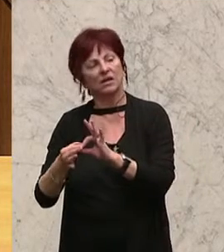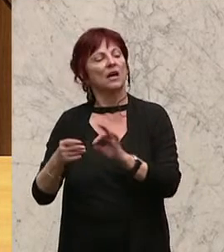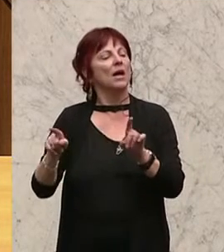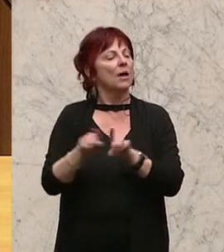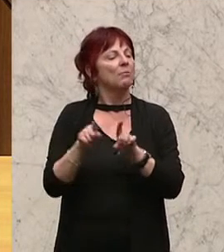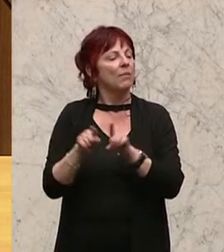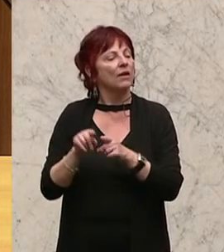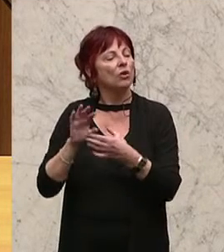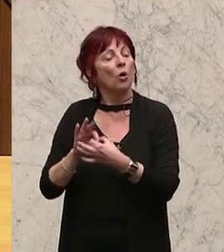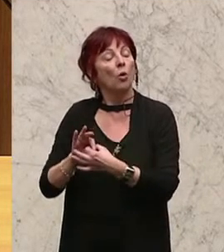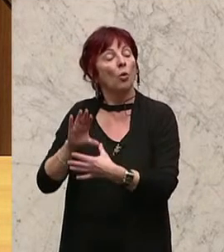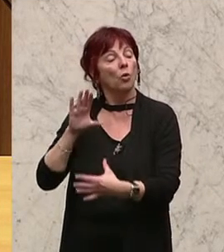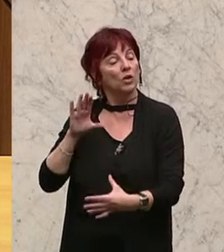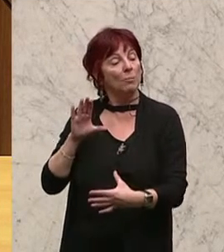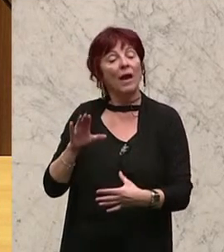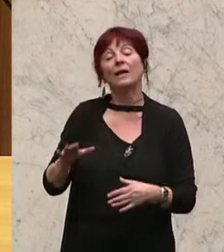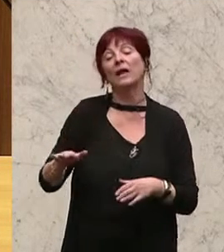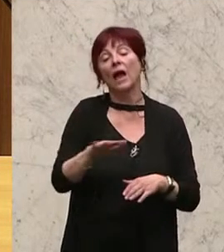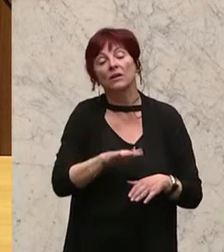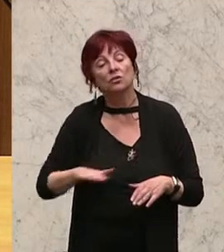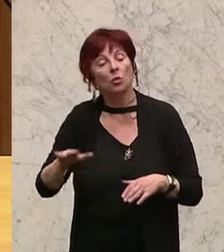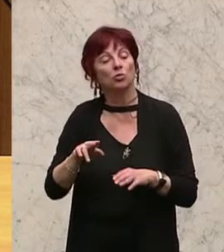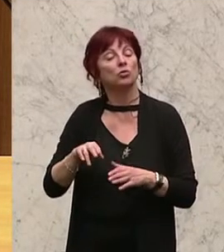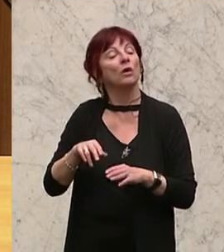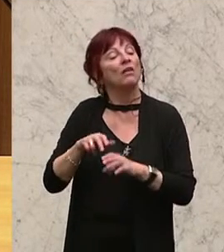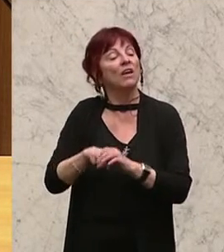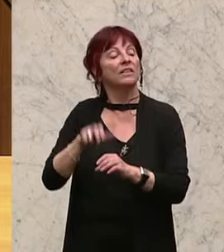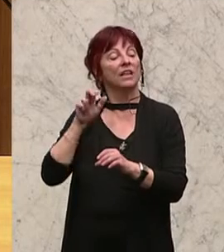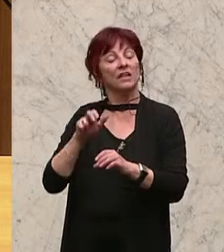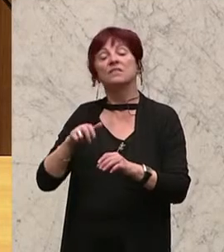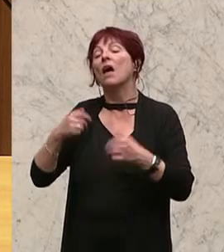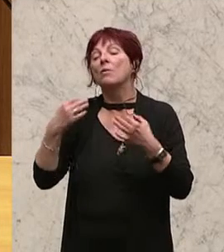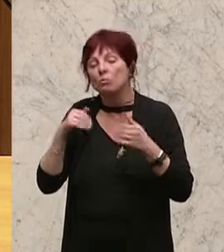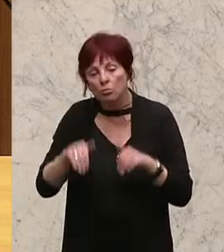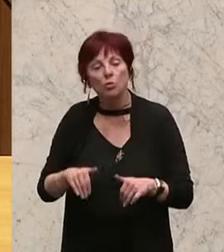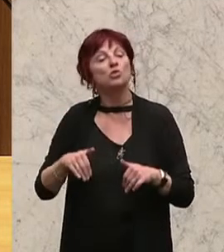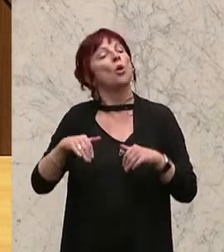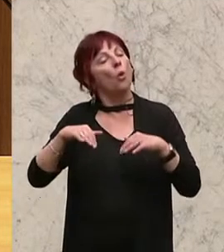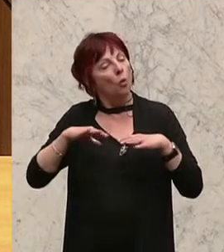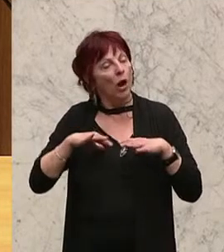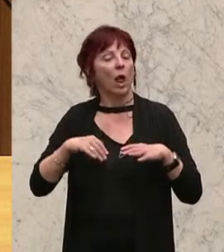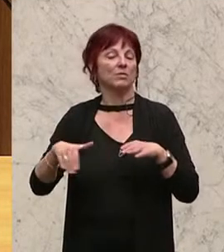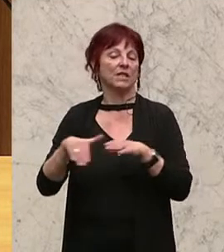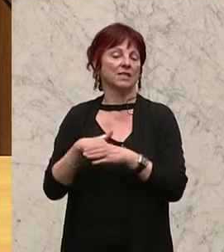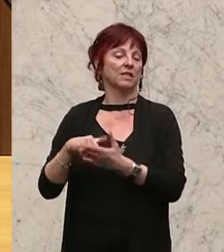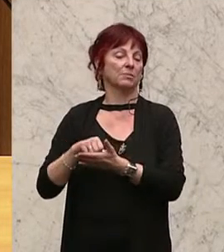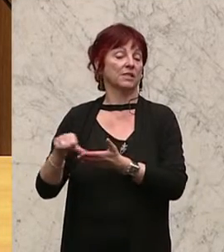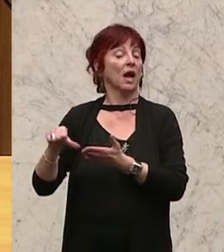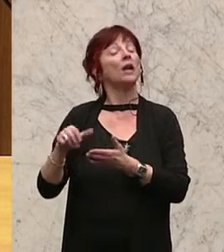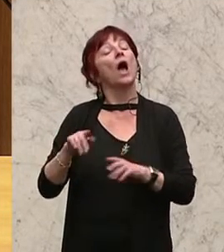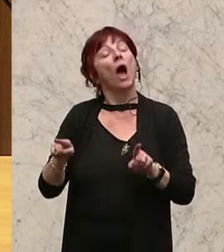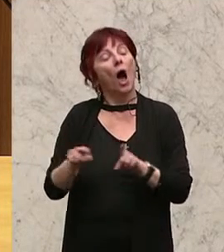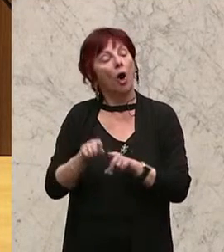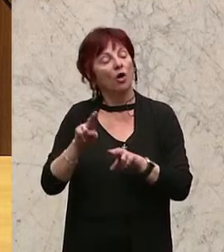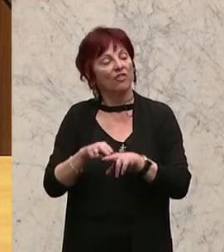vom Grund für das Ausscheiden aus dem Dienststand nicht ausgeschlossen werden darf, wenn die Beamtin oder der Beamte im Einzelfall